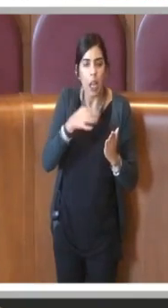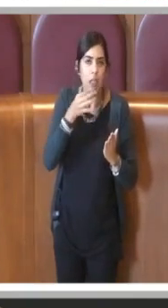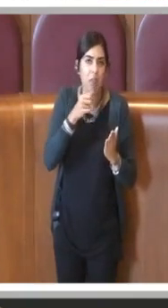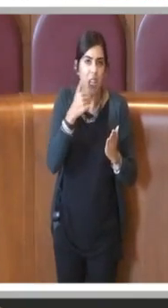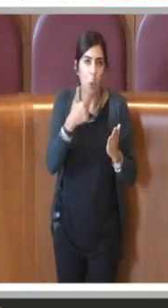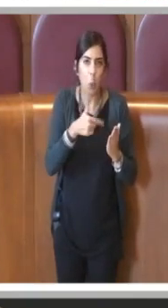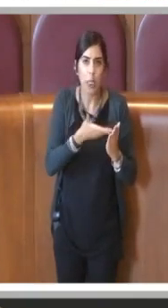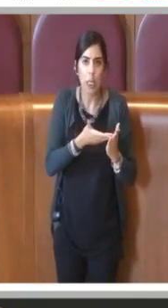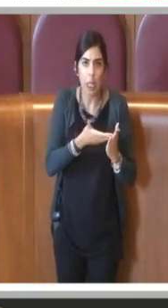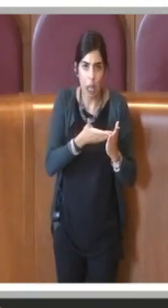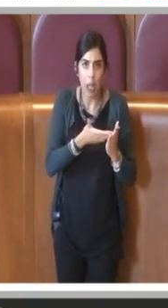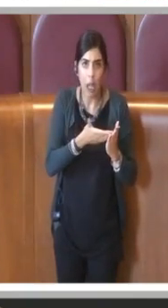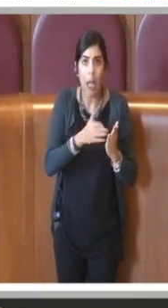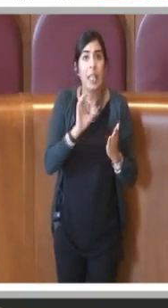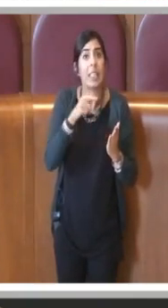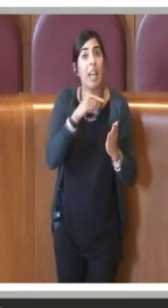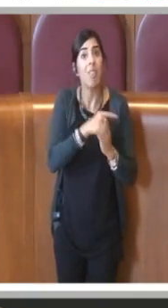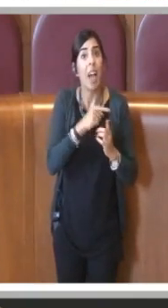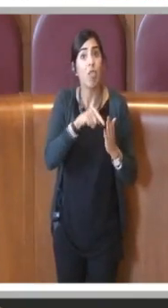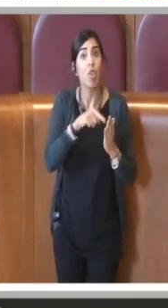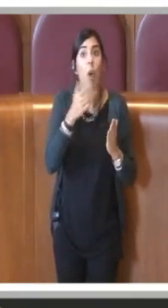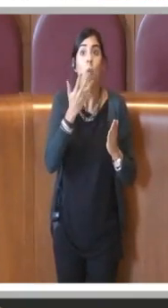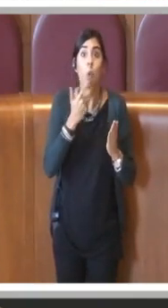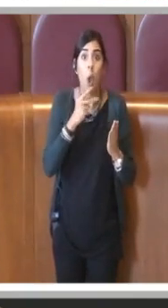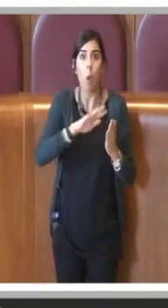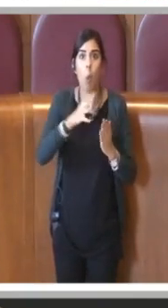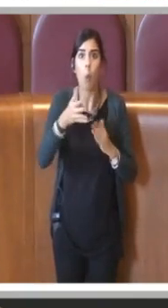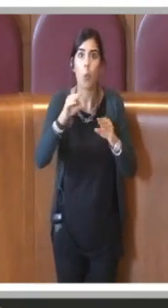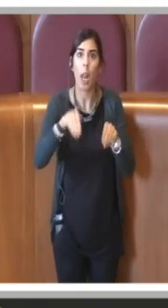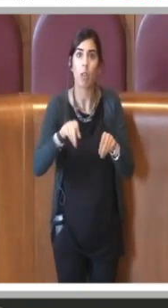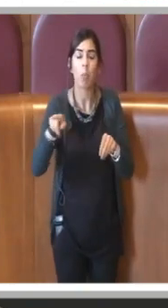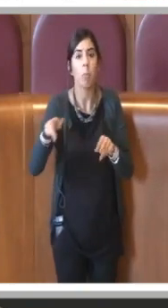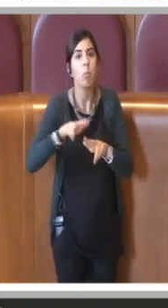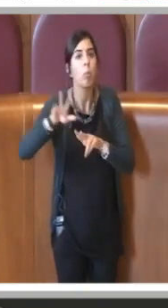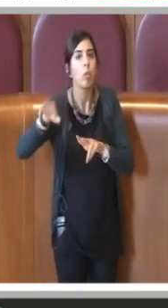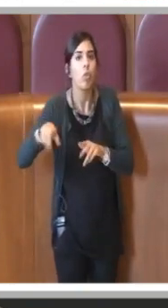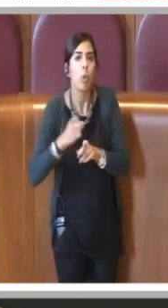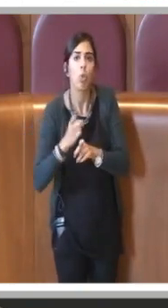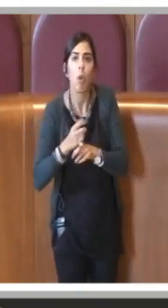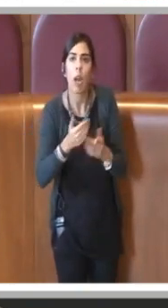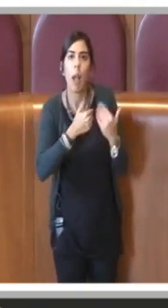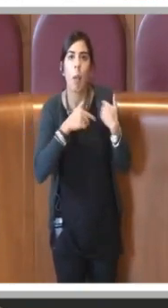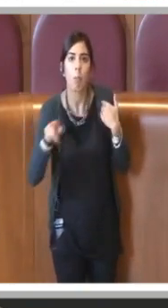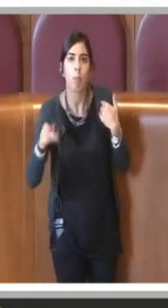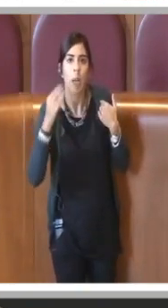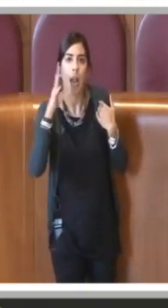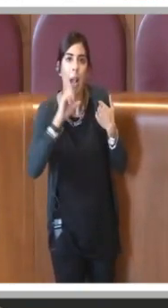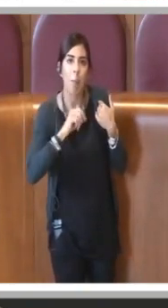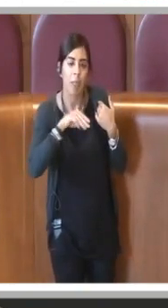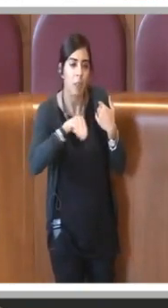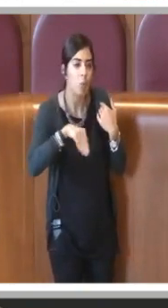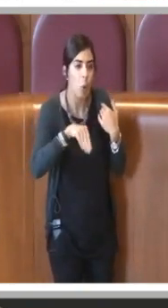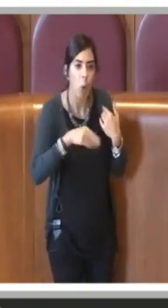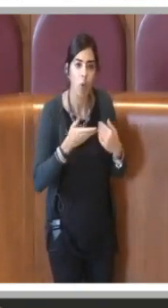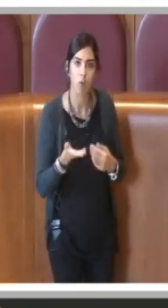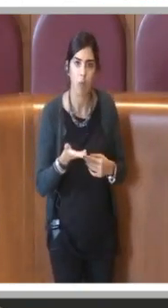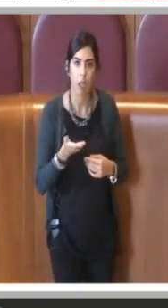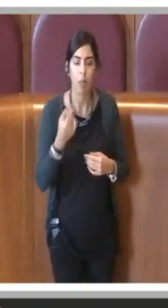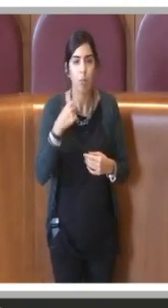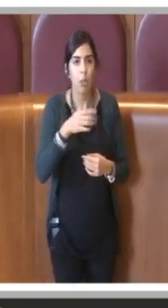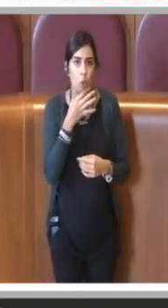come area tale non potrebbe sicuramente l'assemblea entrare a gamba tesa non sarebbe bello verso il municipio